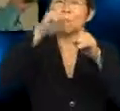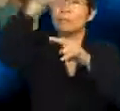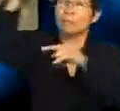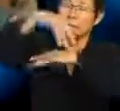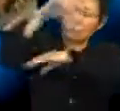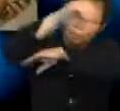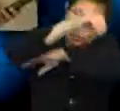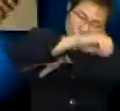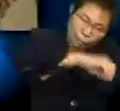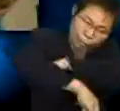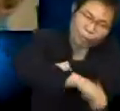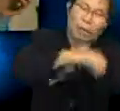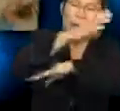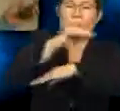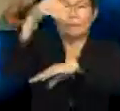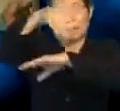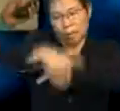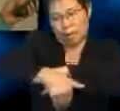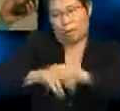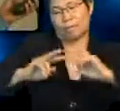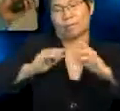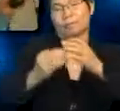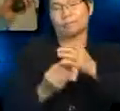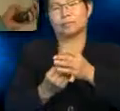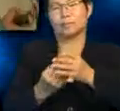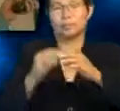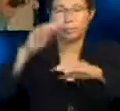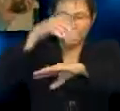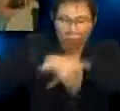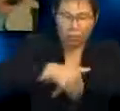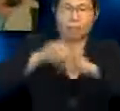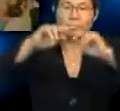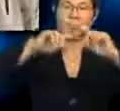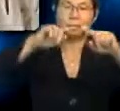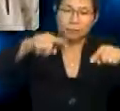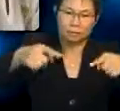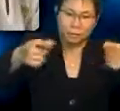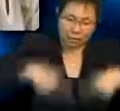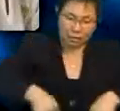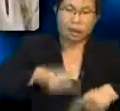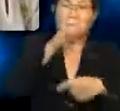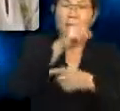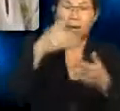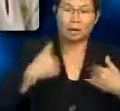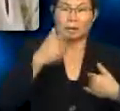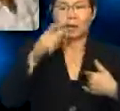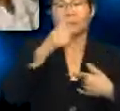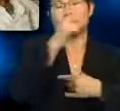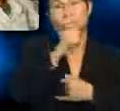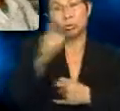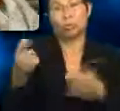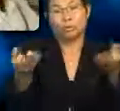malam akan menjelma. Ini adalah salah satu daripada fenomena